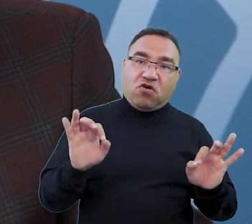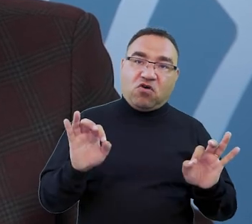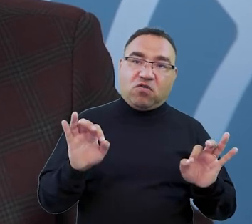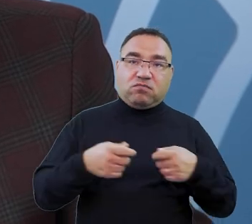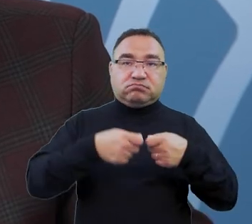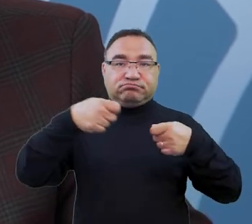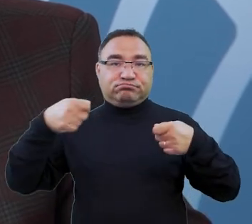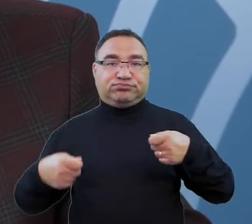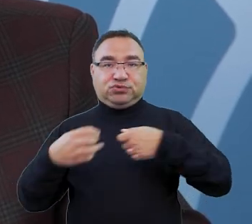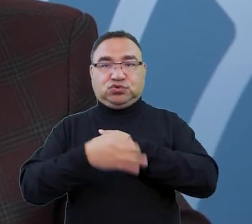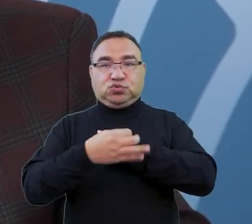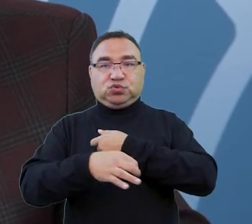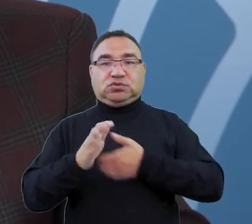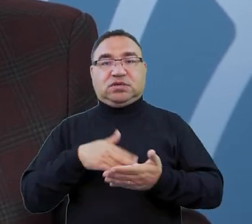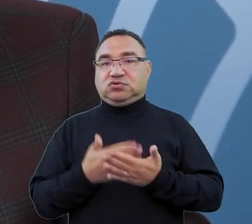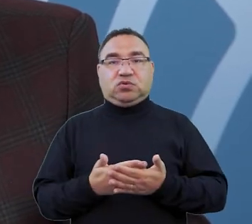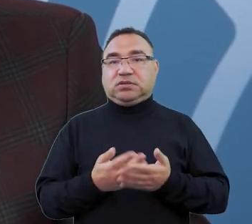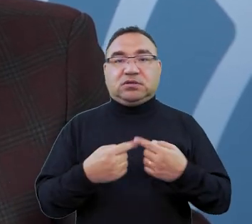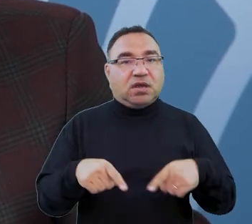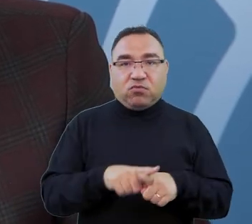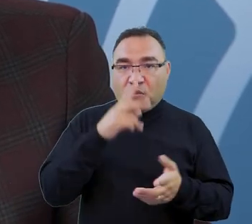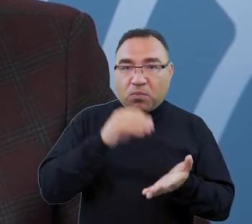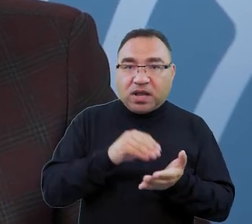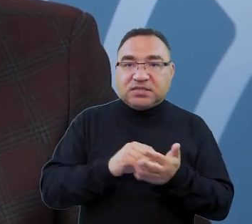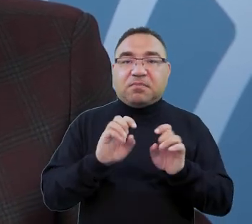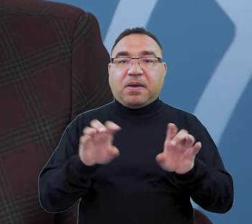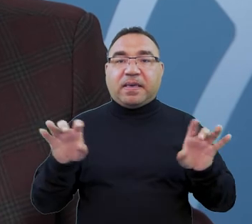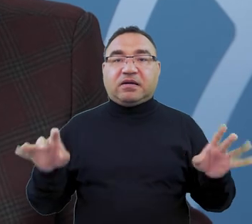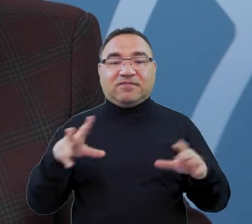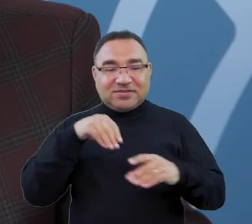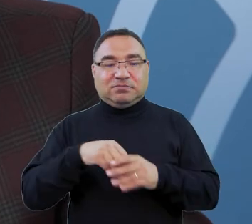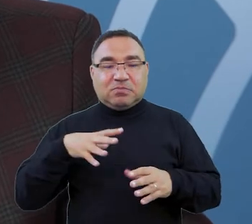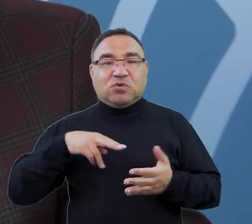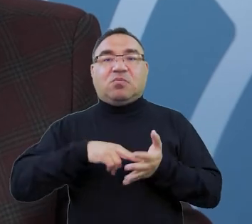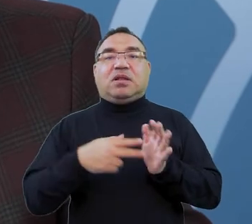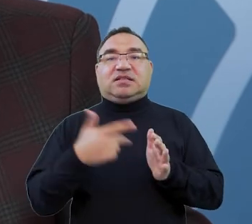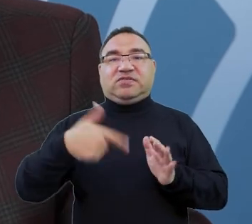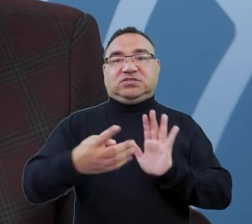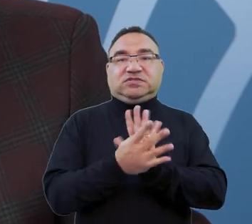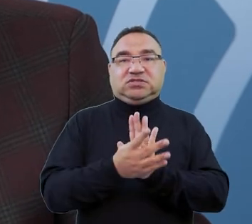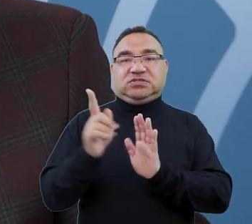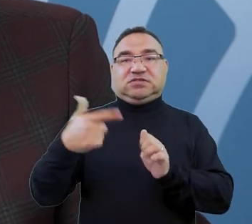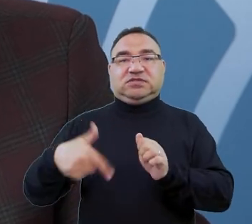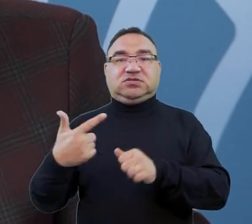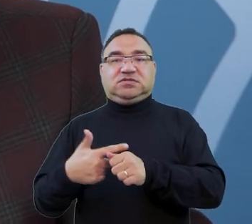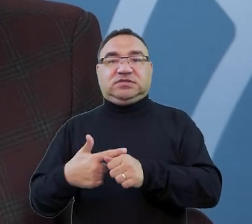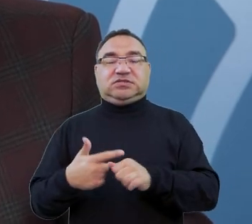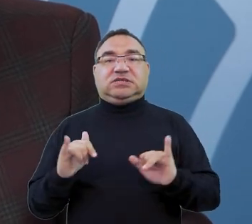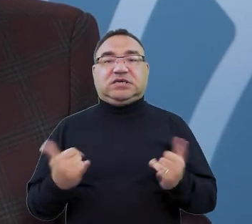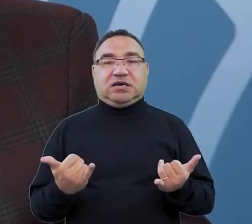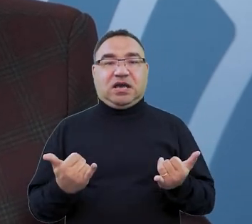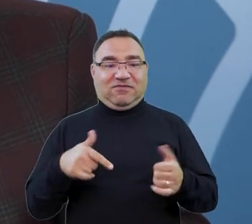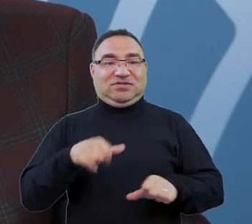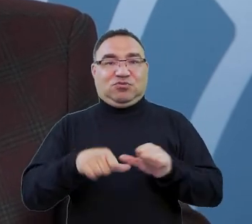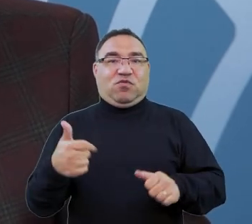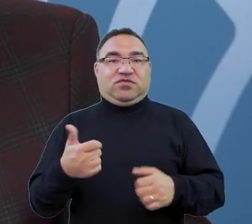przedłużać czas trwania studiów jeśli student nie odbył praktyk pedagogicznych przewidzianych w roku akademickim 2019-2020 i miał